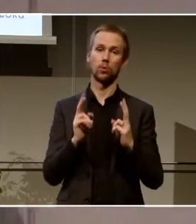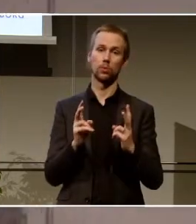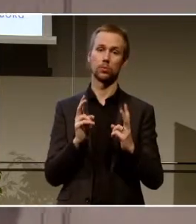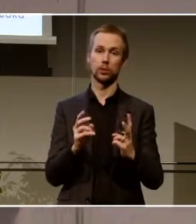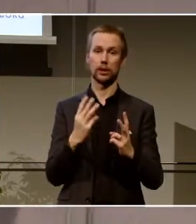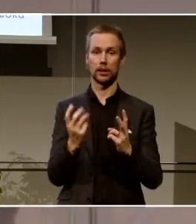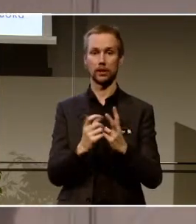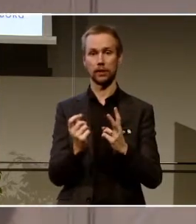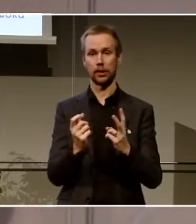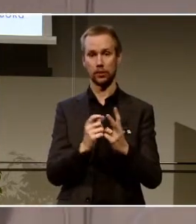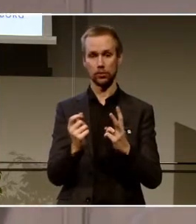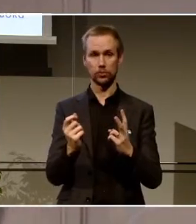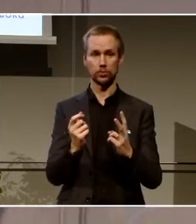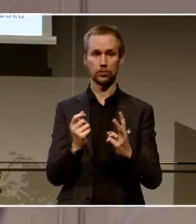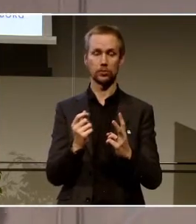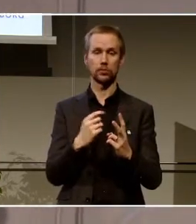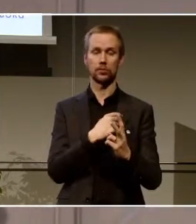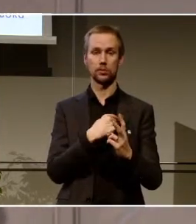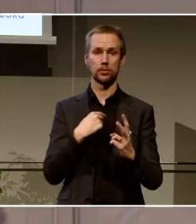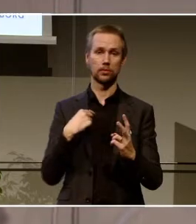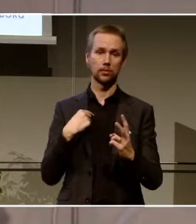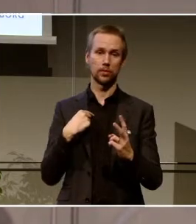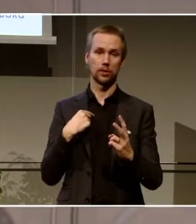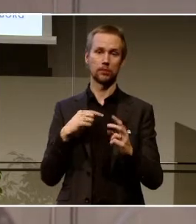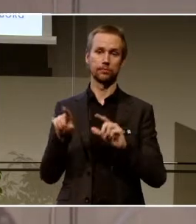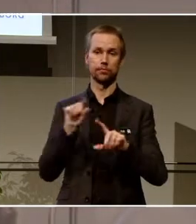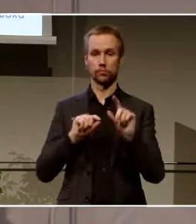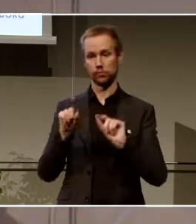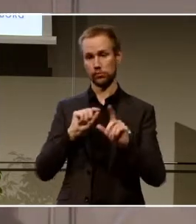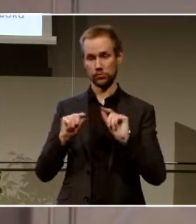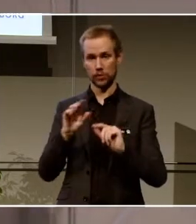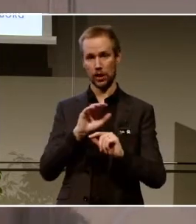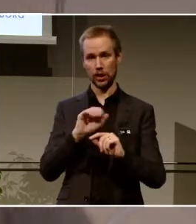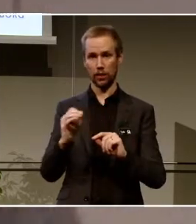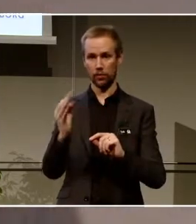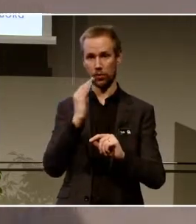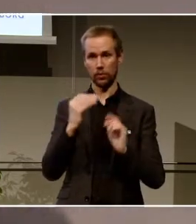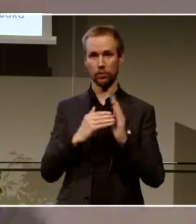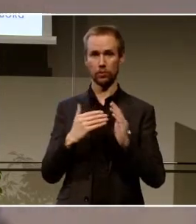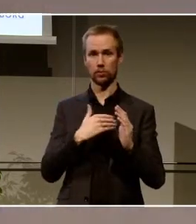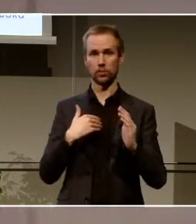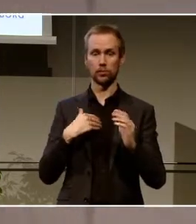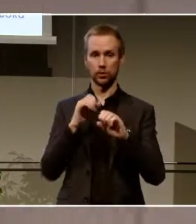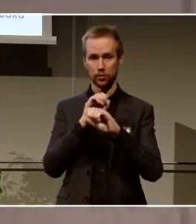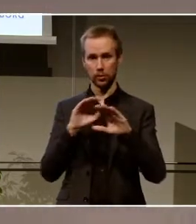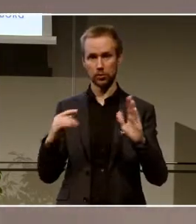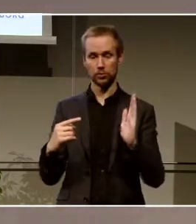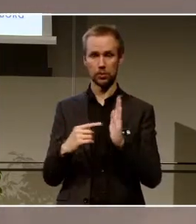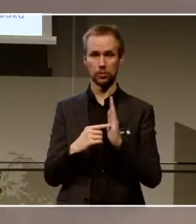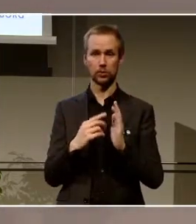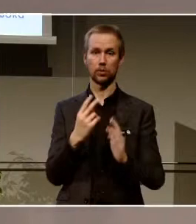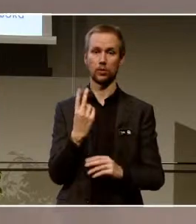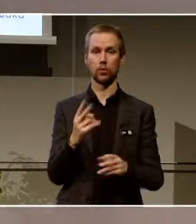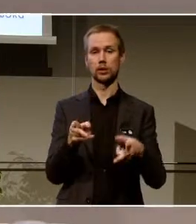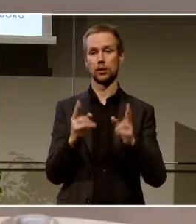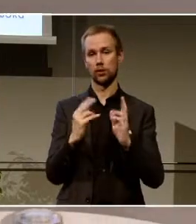veckor alla frågor vi fick i vår informationspunkt. Och här kan ni se två citat från två